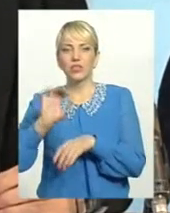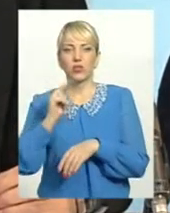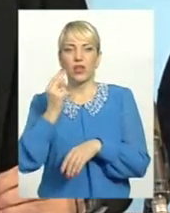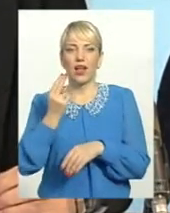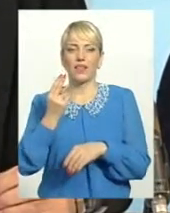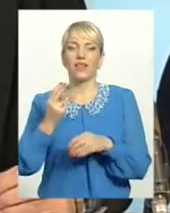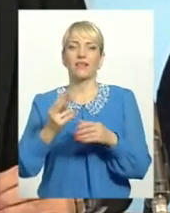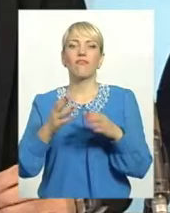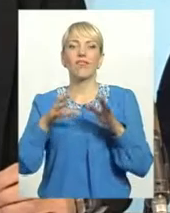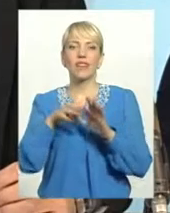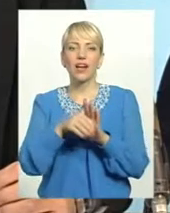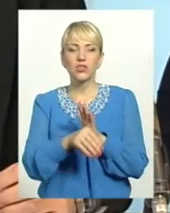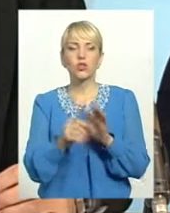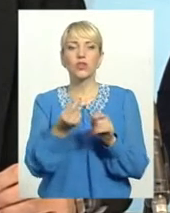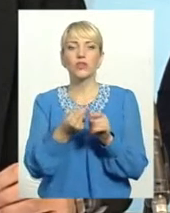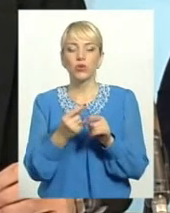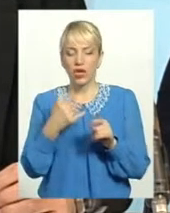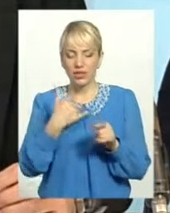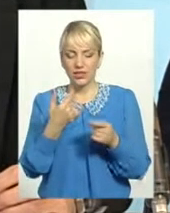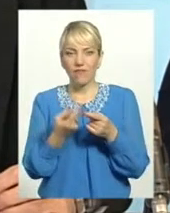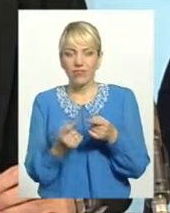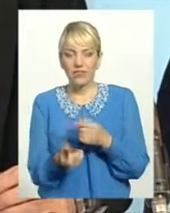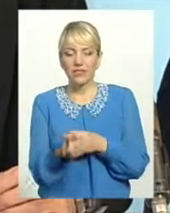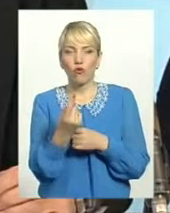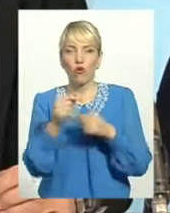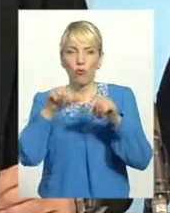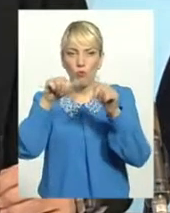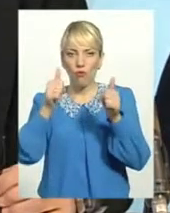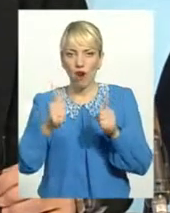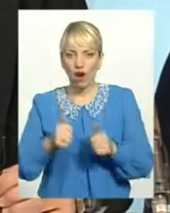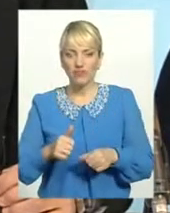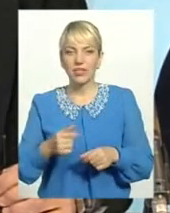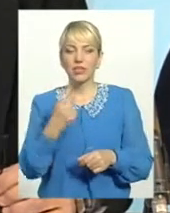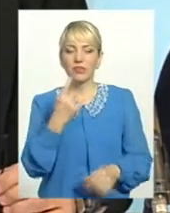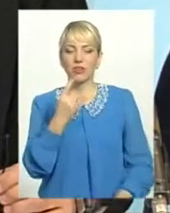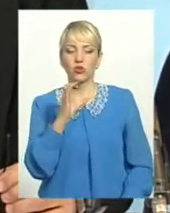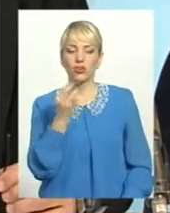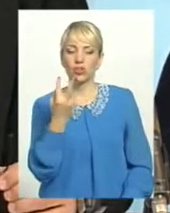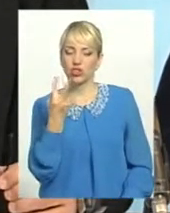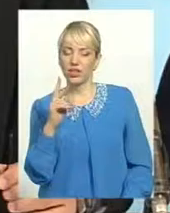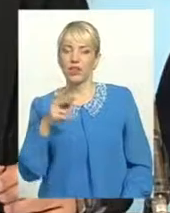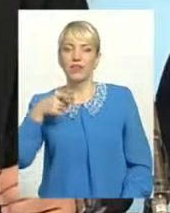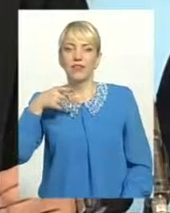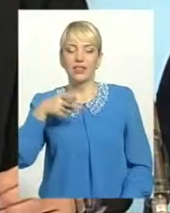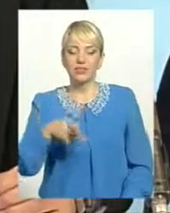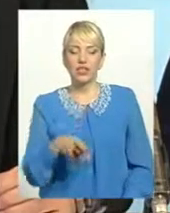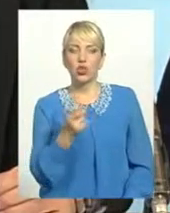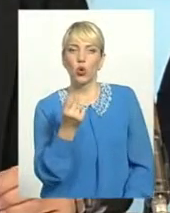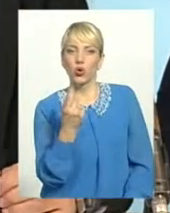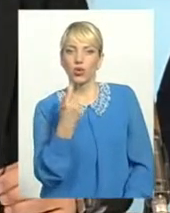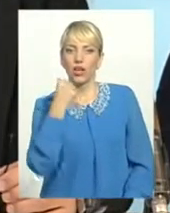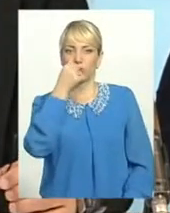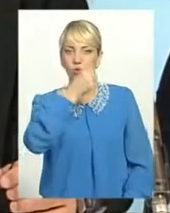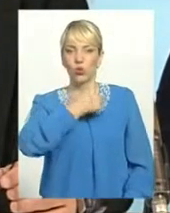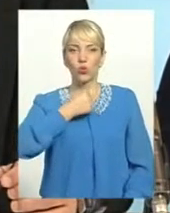з 1 січня 2011 року, бо ми до 2013